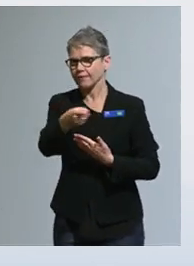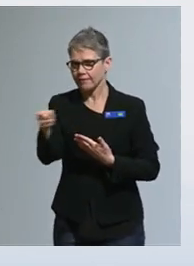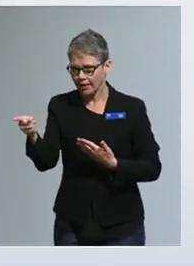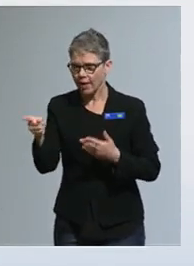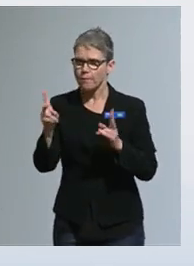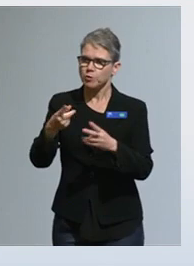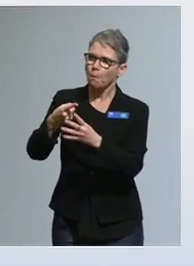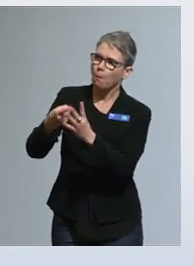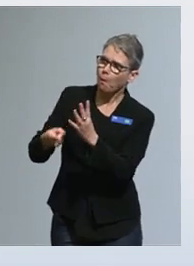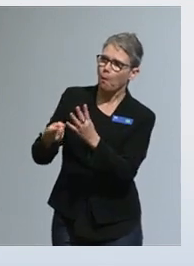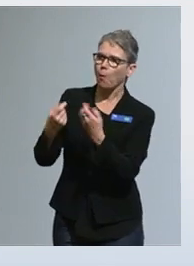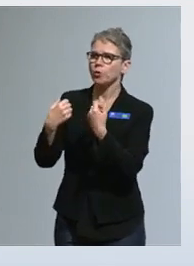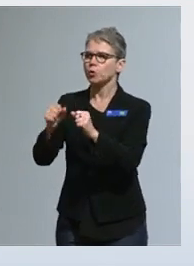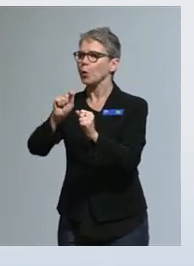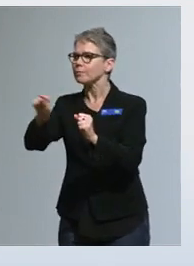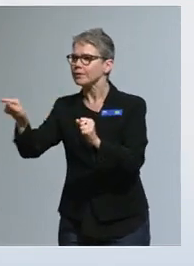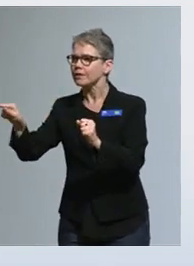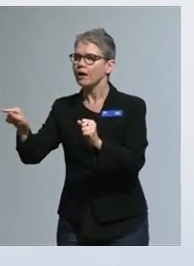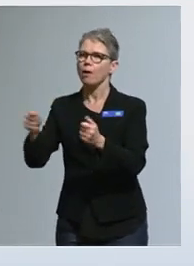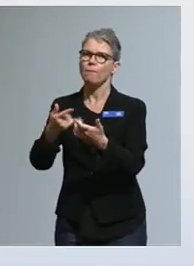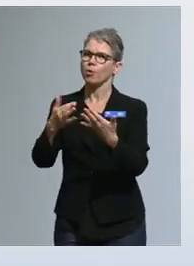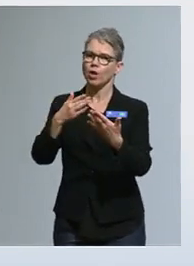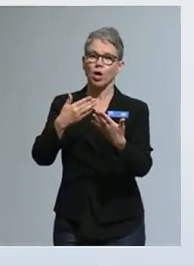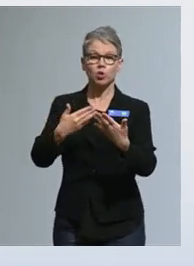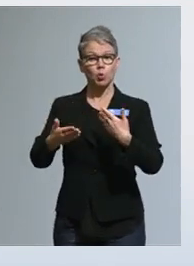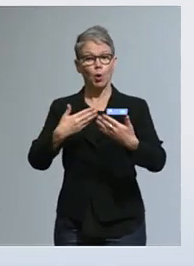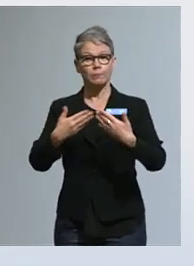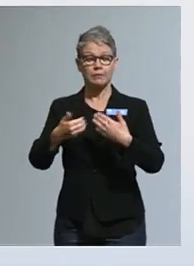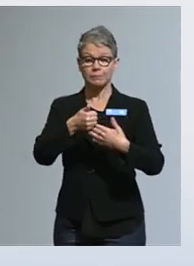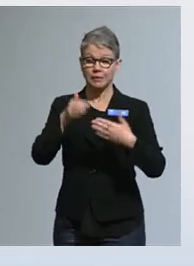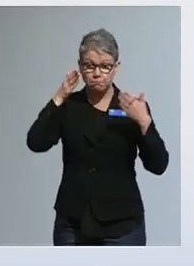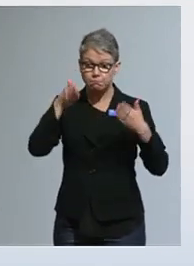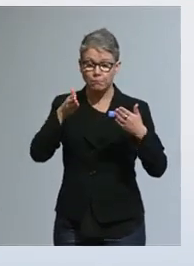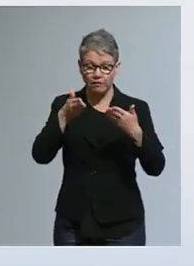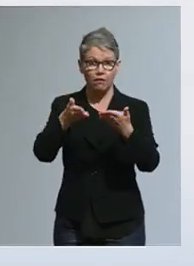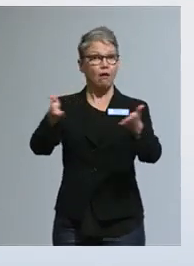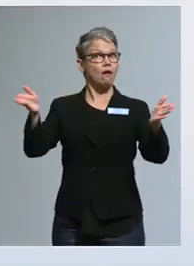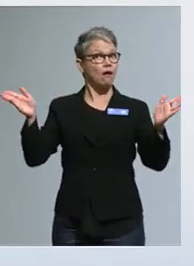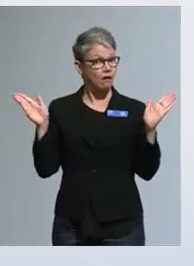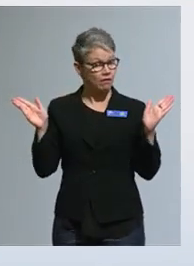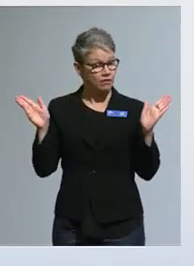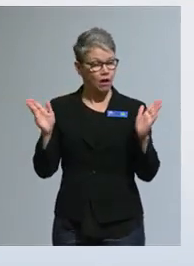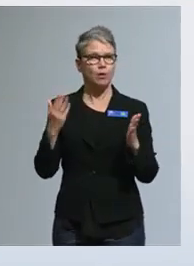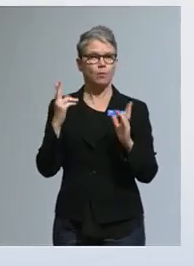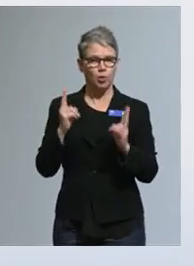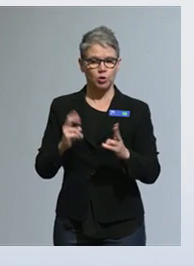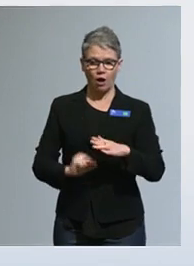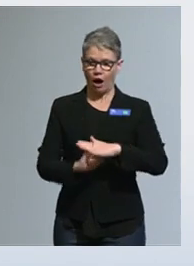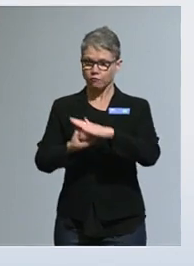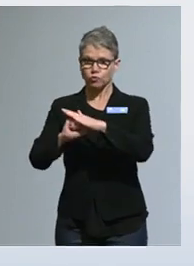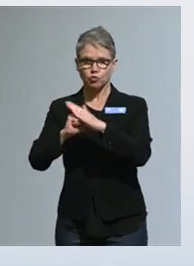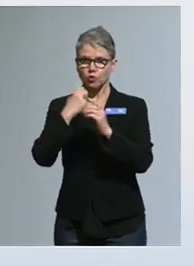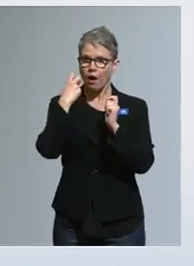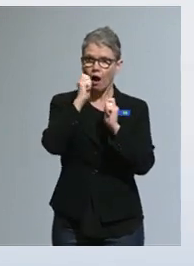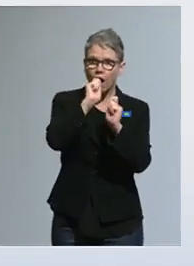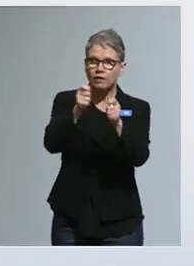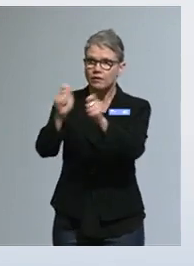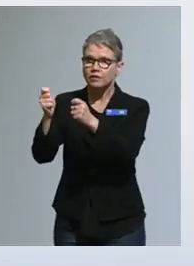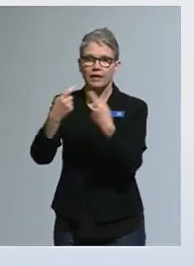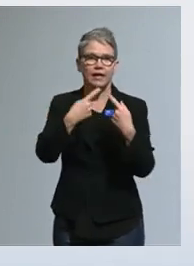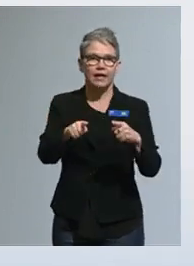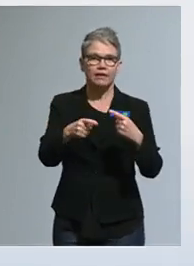muista toimijoista työskentelevät hyvin laaja-alaisesti, ja avustuksia haetaan useilta eri hallinnonaloilta.